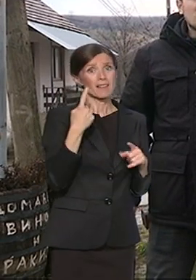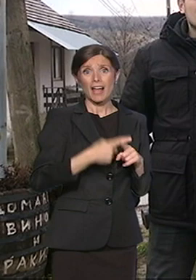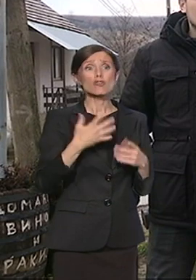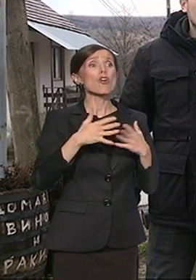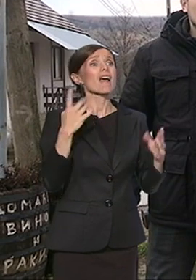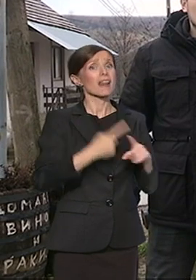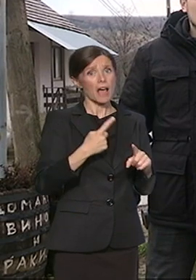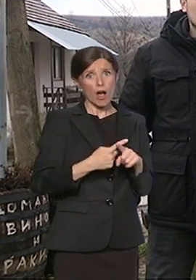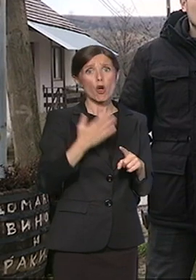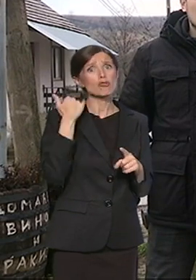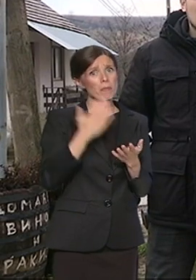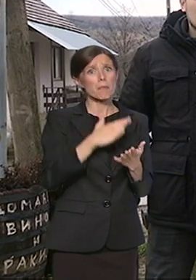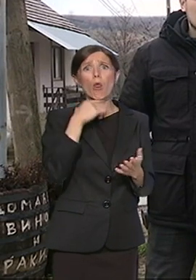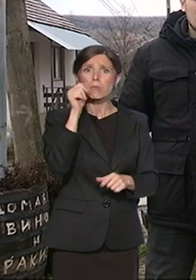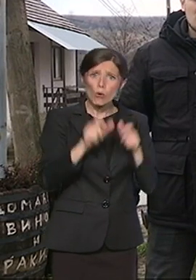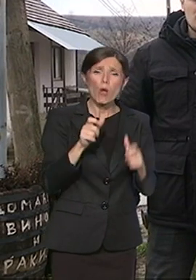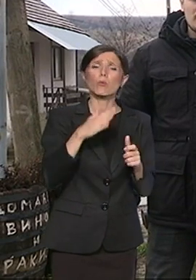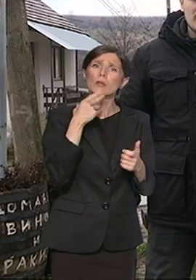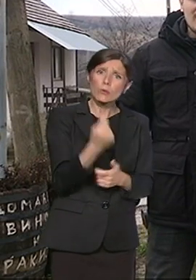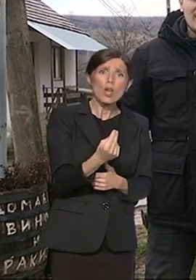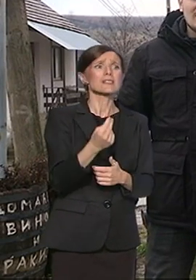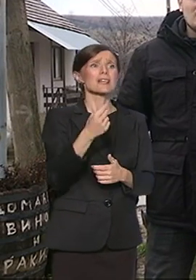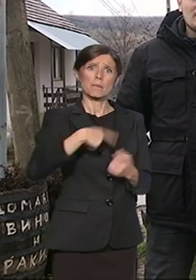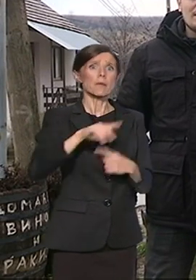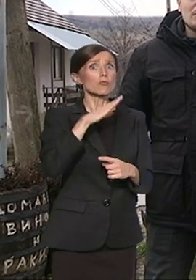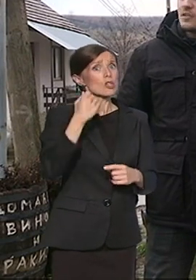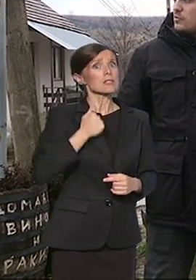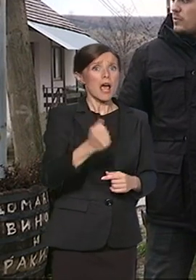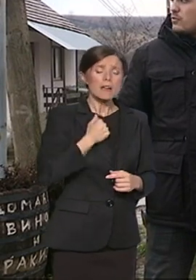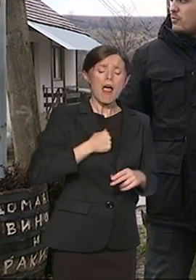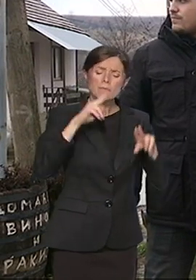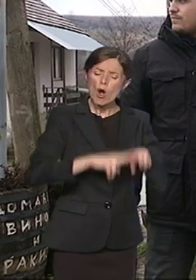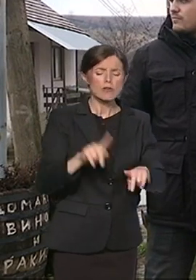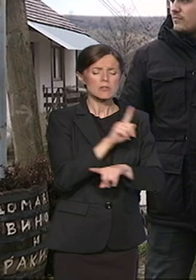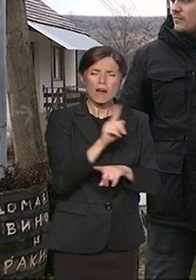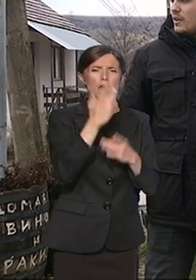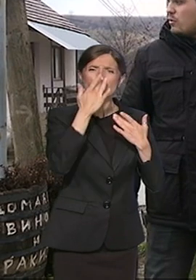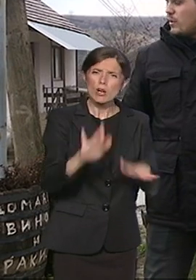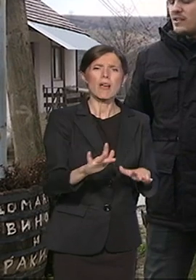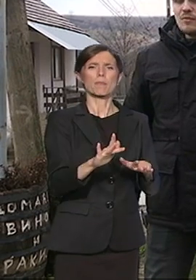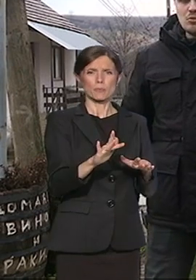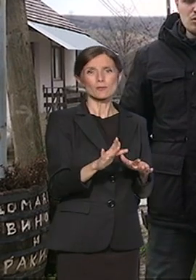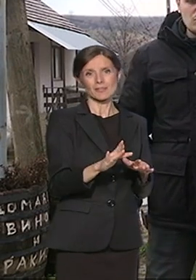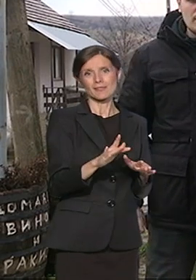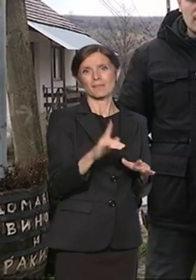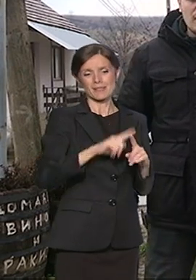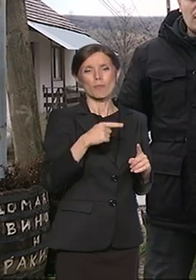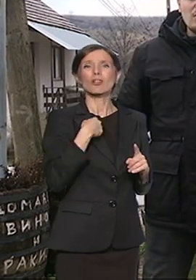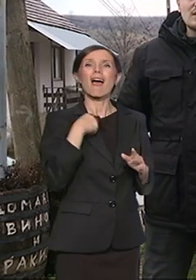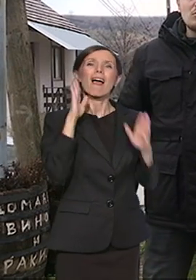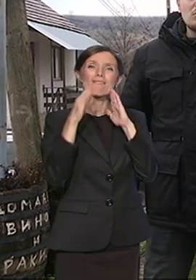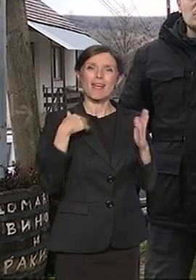hrabar ovde, mislim, rešio da ostane, volo je, ali eto. I tako napravili smo, znači, tu priču o Branislavu Nušiću,